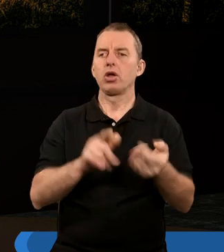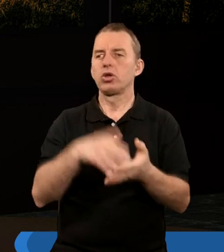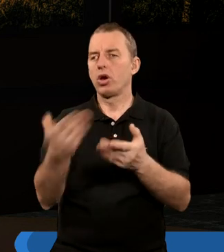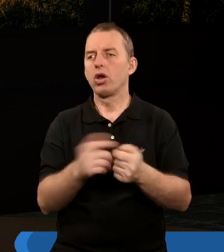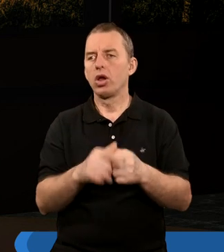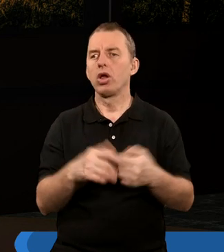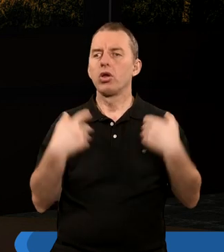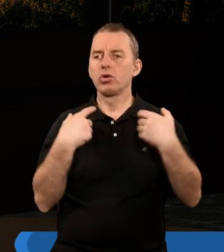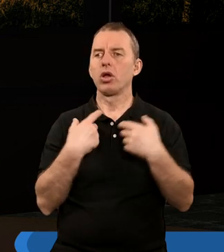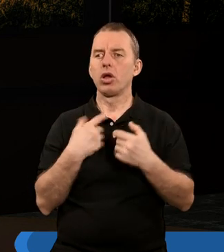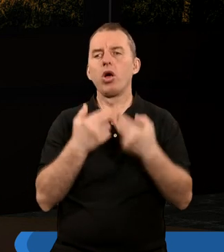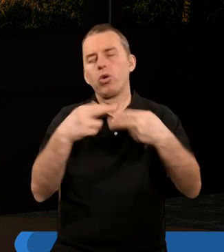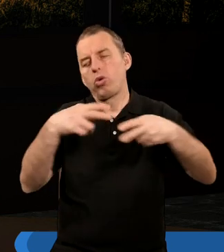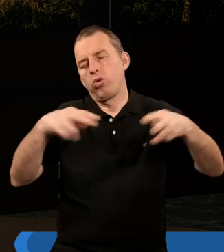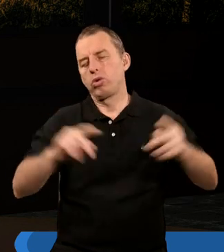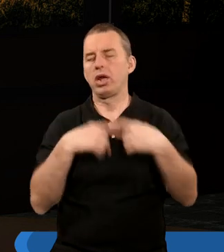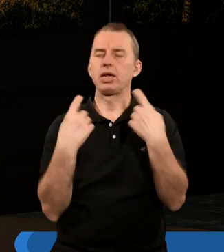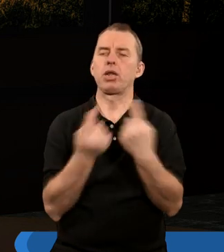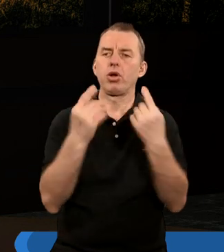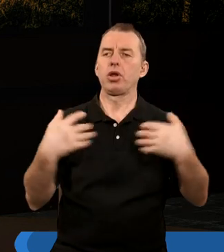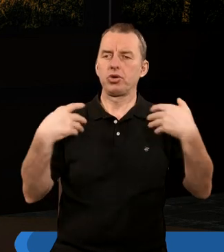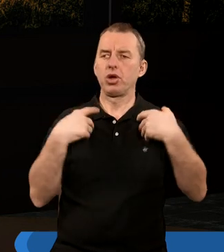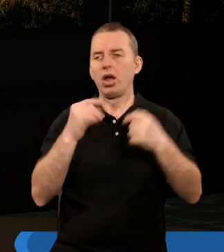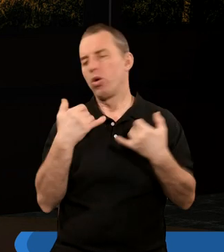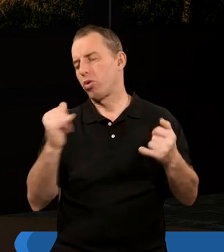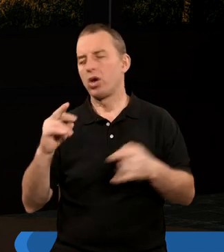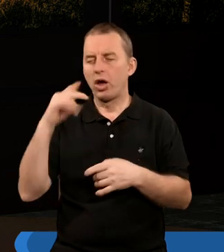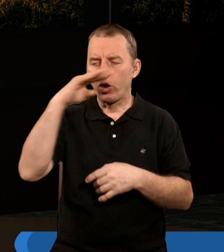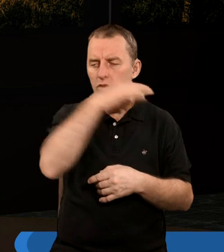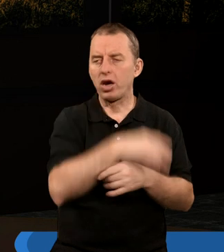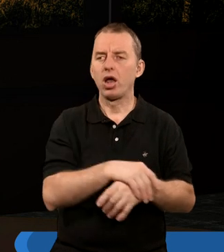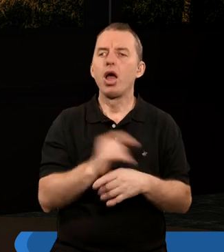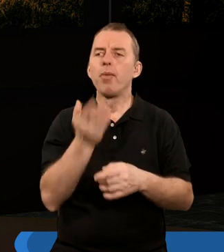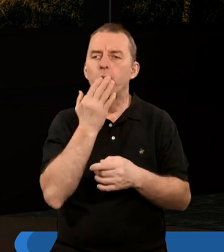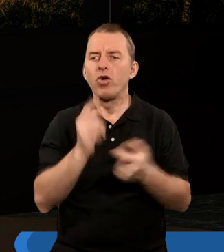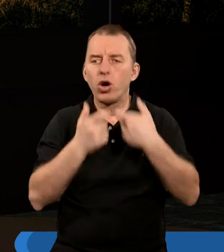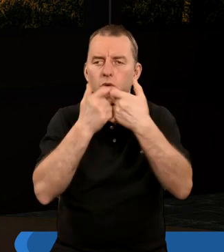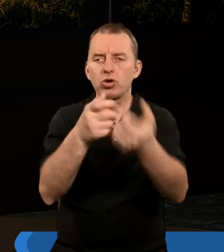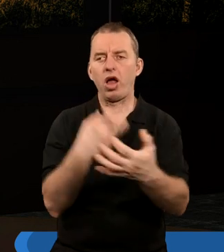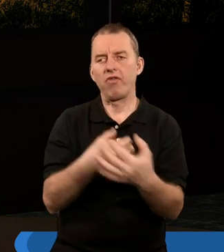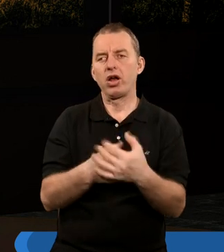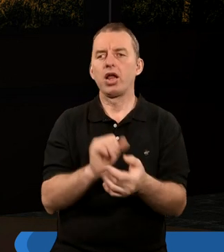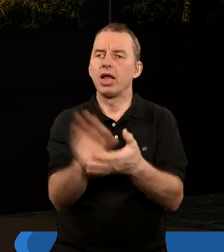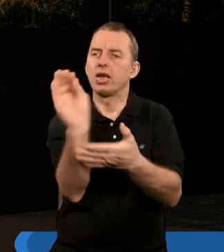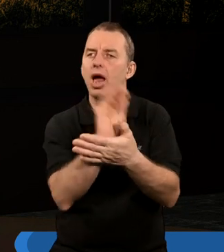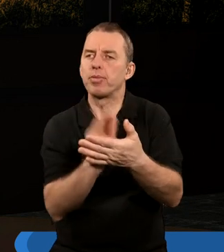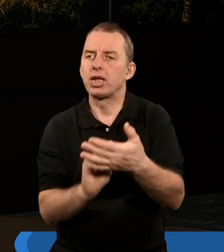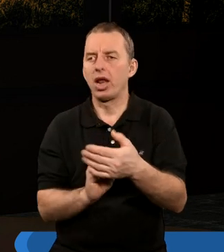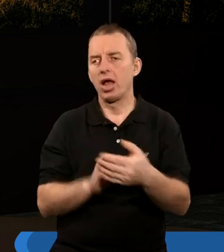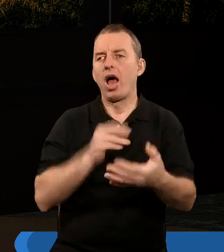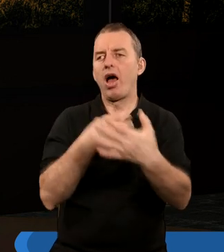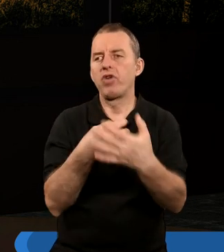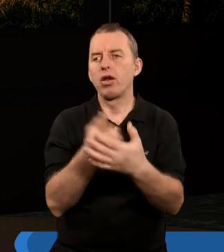przeżywamy to doświadczenie, różne takie okoliczności, tak i różne rozczarowania, a tu jest mowa o ogłoszeniu Ewangelii. Jest napisane